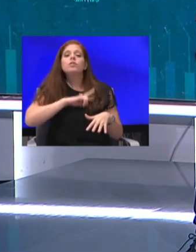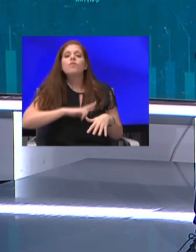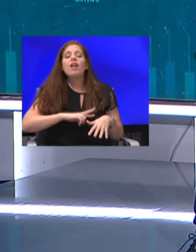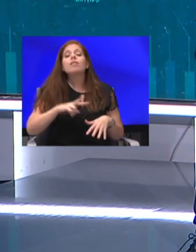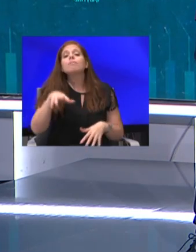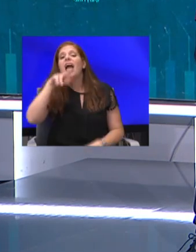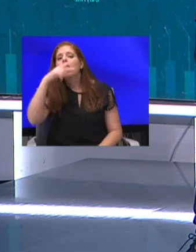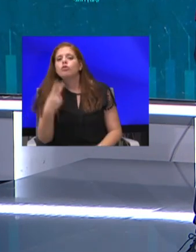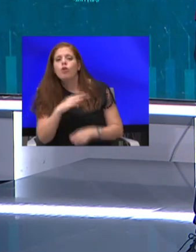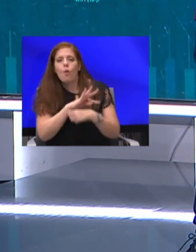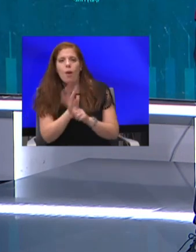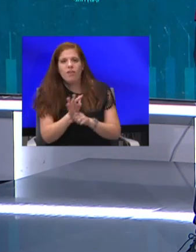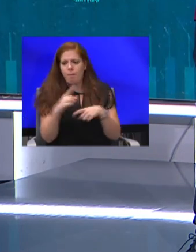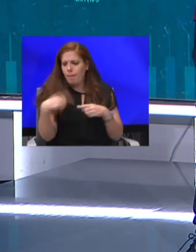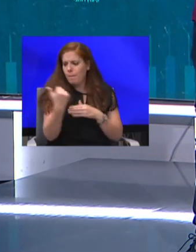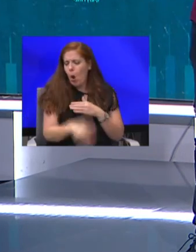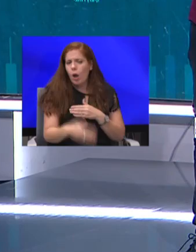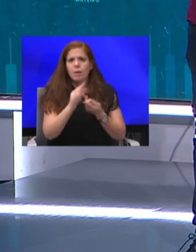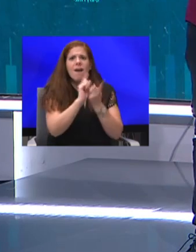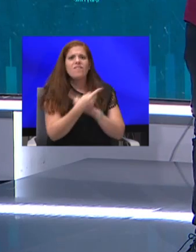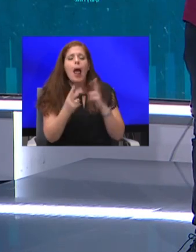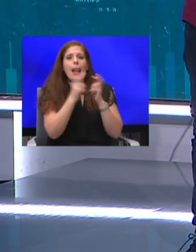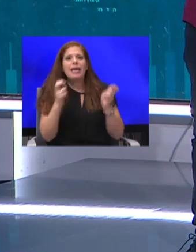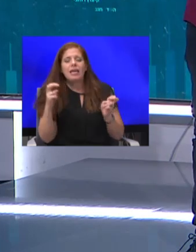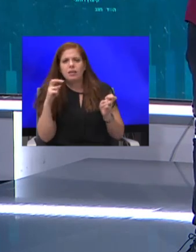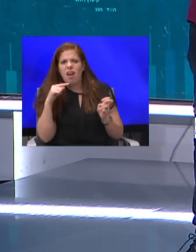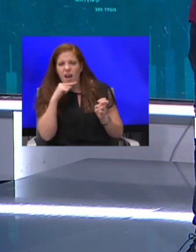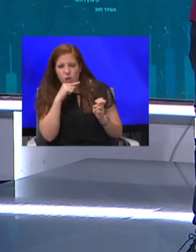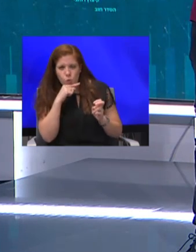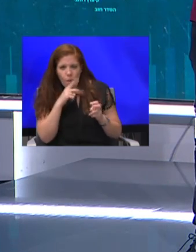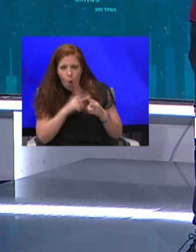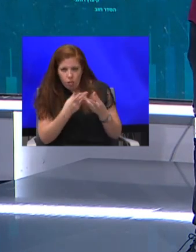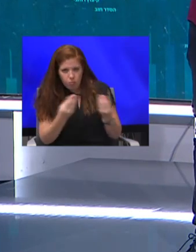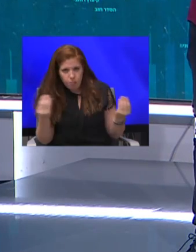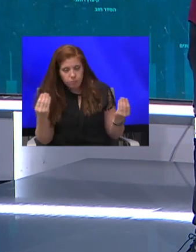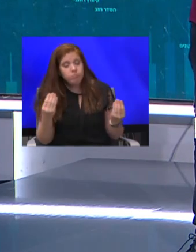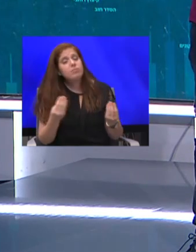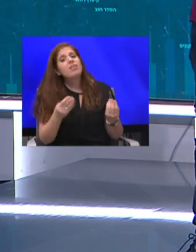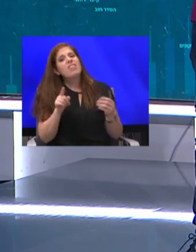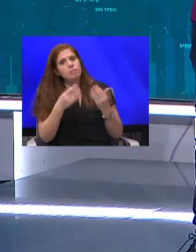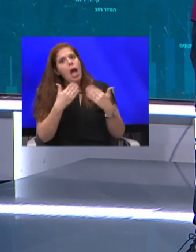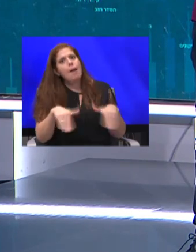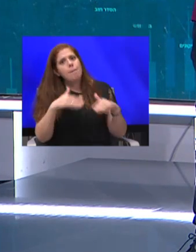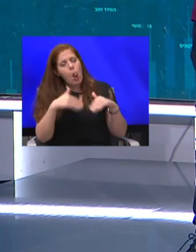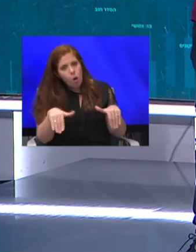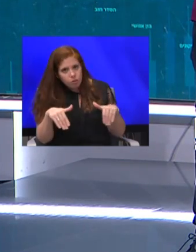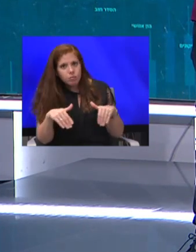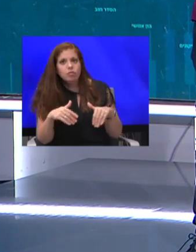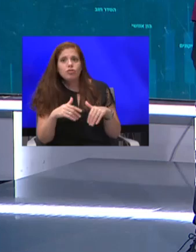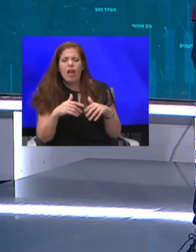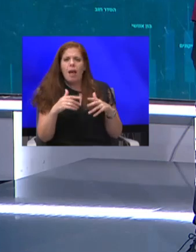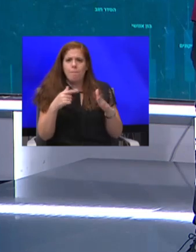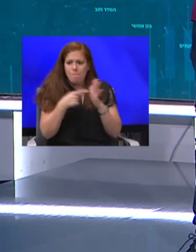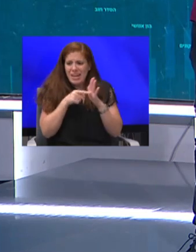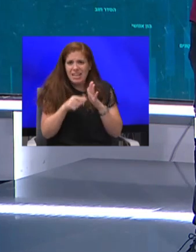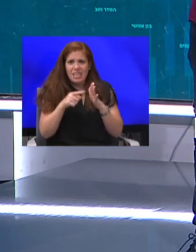האחרונים ממש לעיר אדומה. עם התואר המפוקפק הזה, הגיעו גם ההגבלות, שמכניסות את התושבים ללחץ, ופוגעות בעיקר